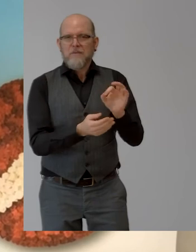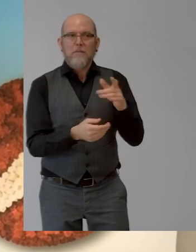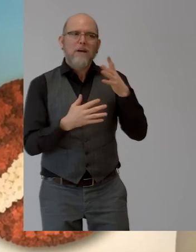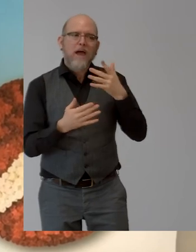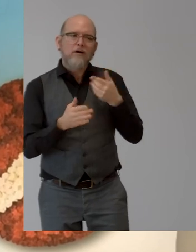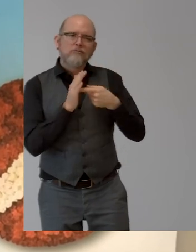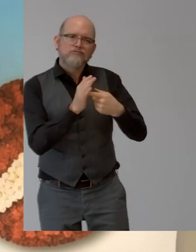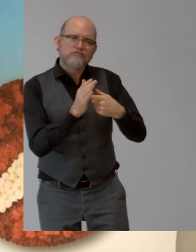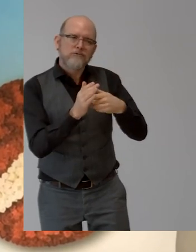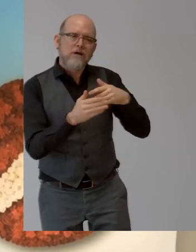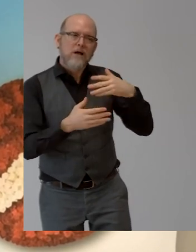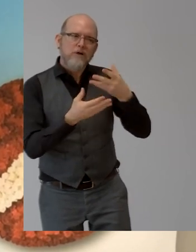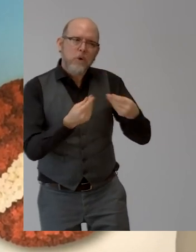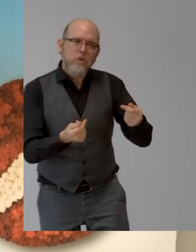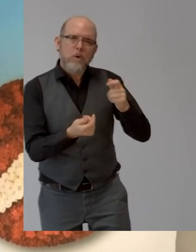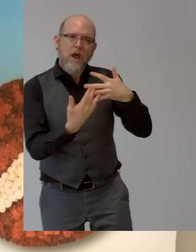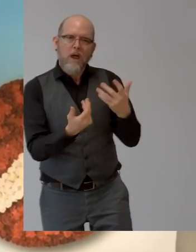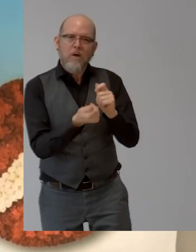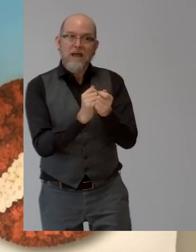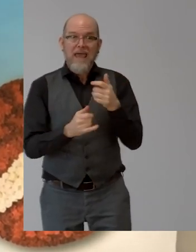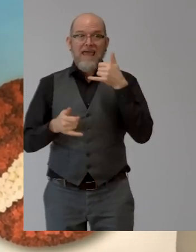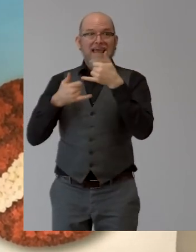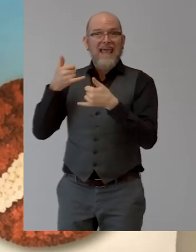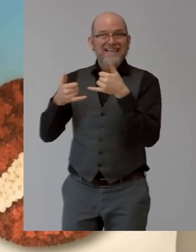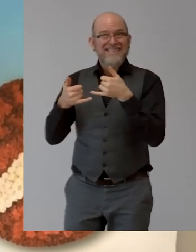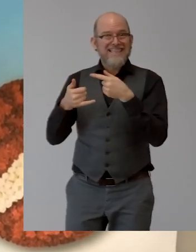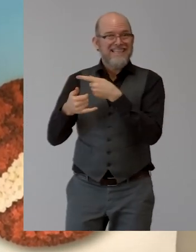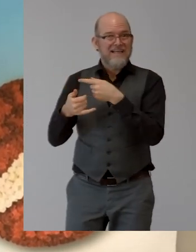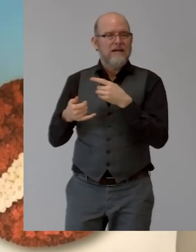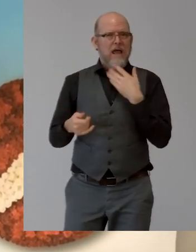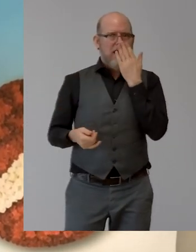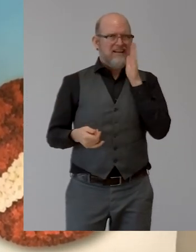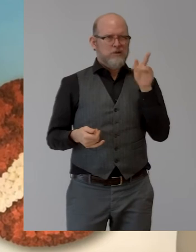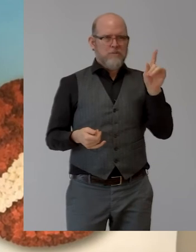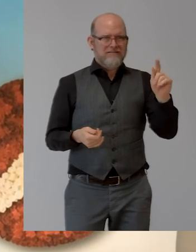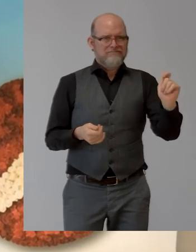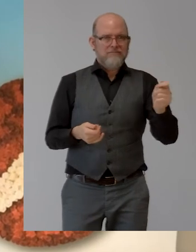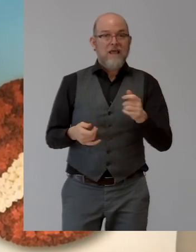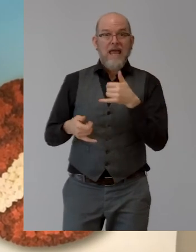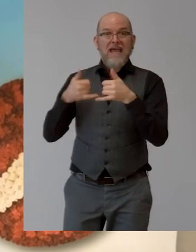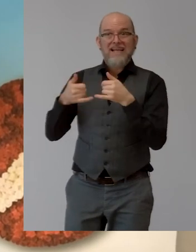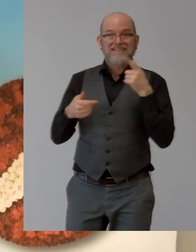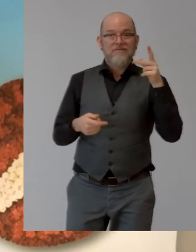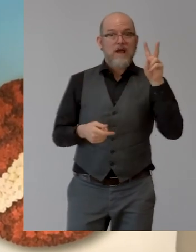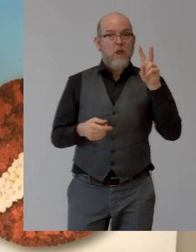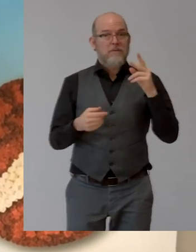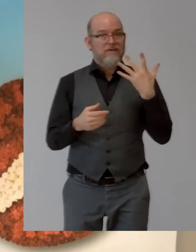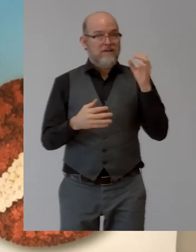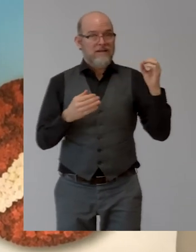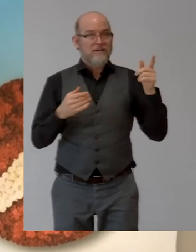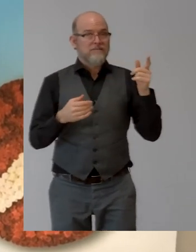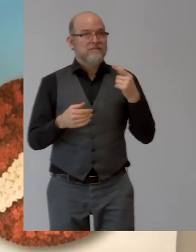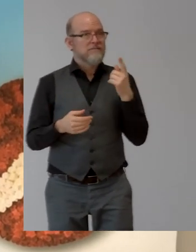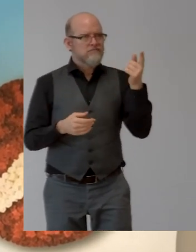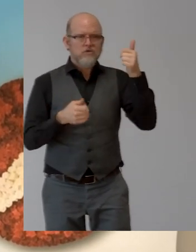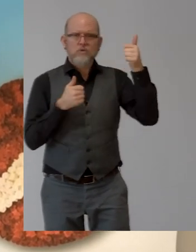worked hard to position the topic of disability publicly. And I'm especially in favor of the approach that inclusion